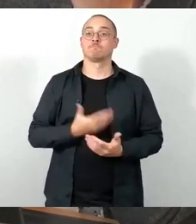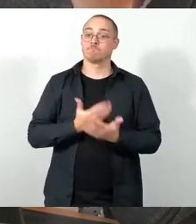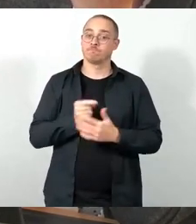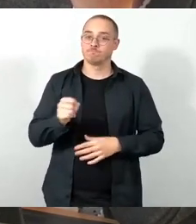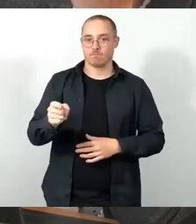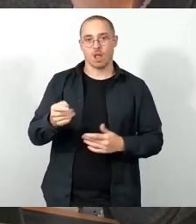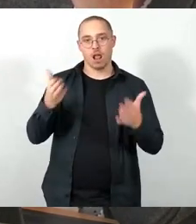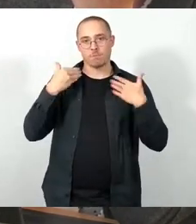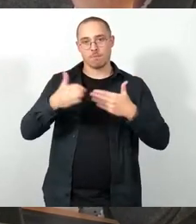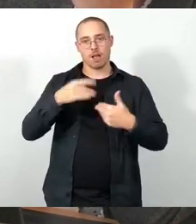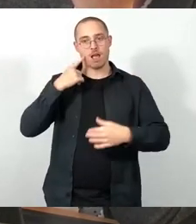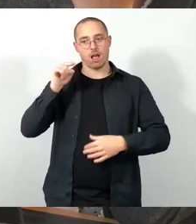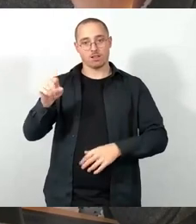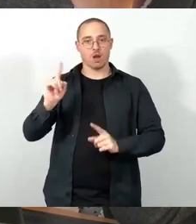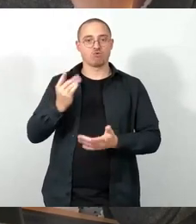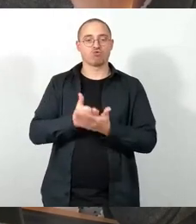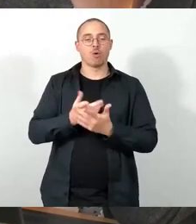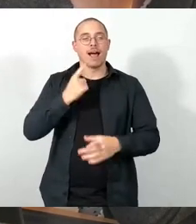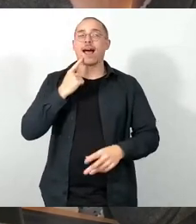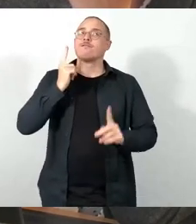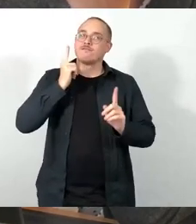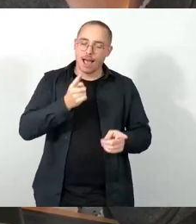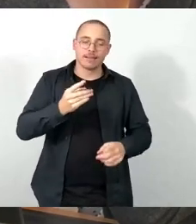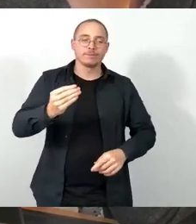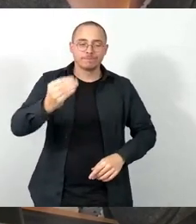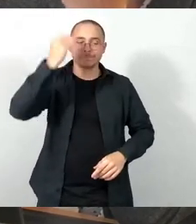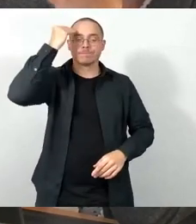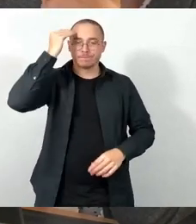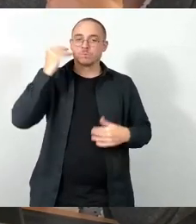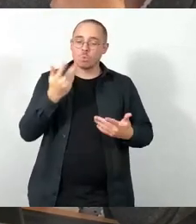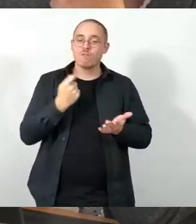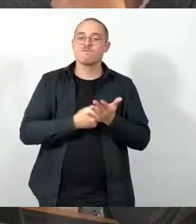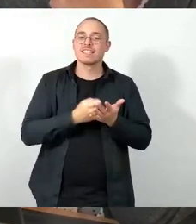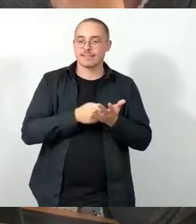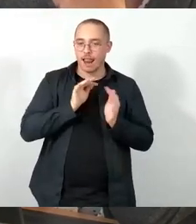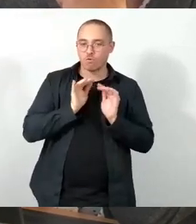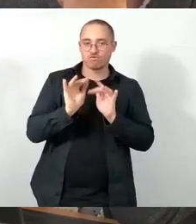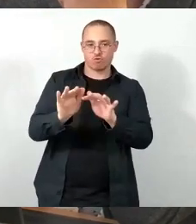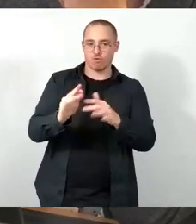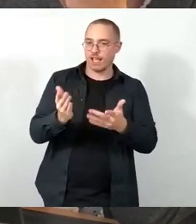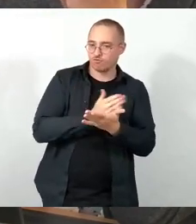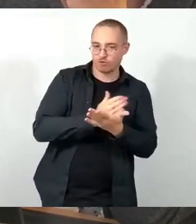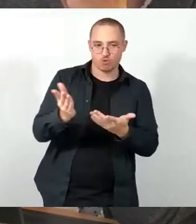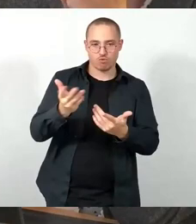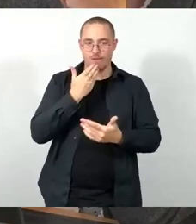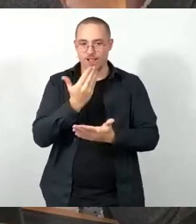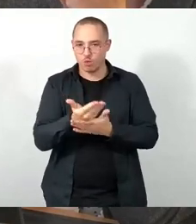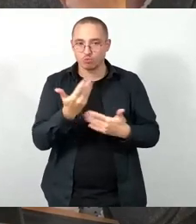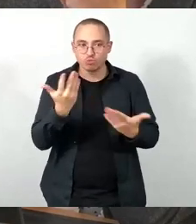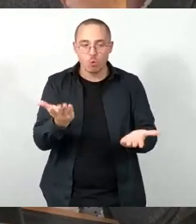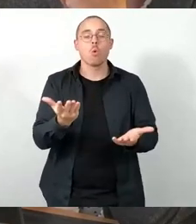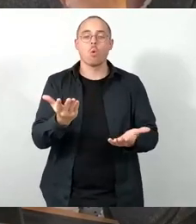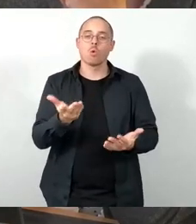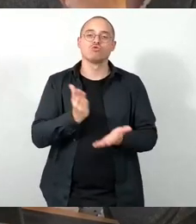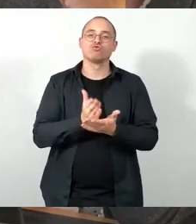berücksichtigt, dass eben die finanziellen Auswirkungen der Entscheidungen und Empfehlungen in die Voten des Klimabeirats